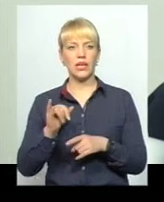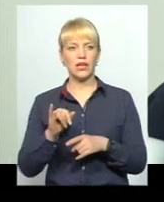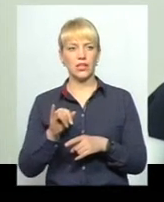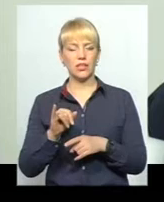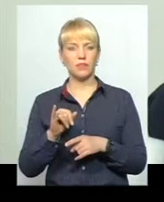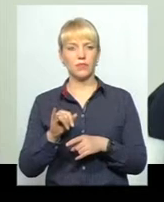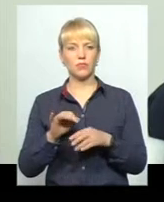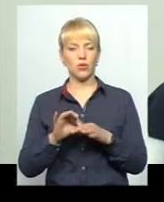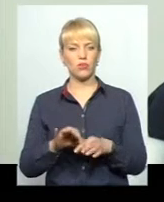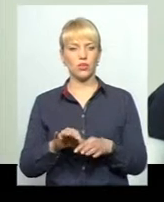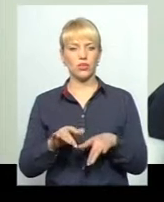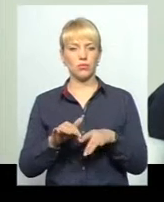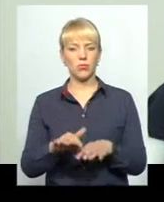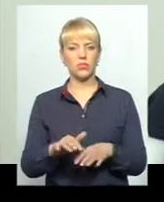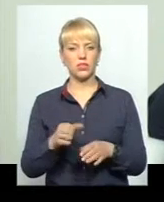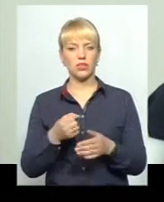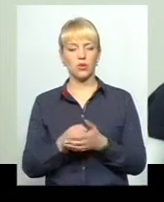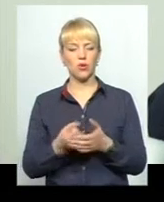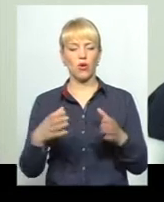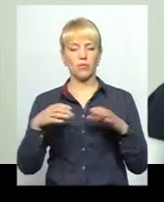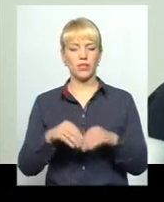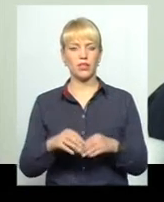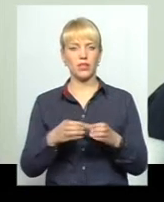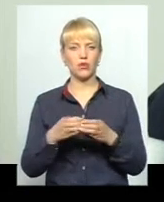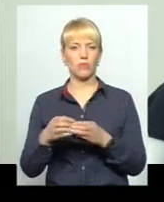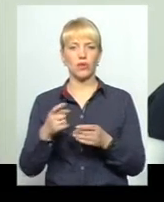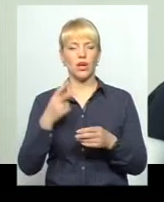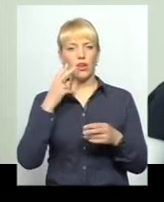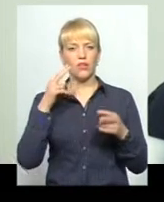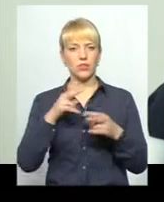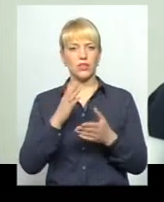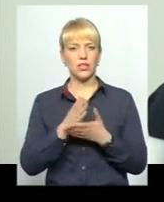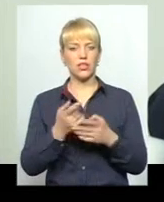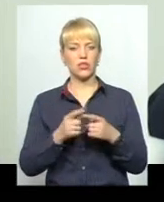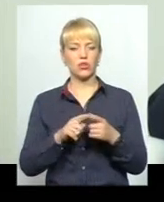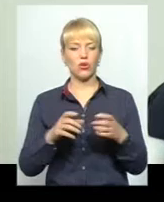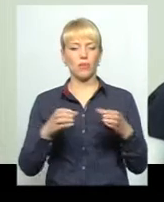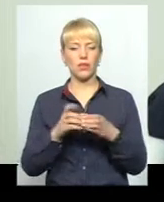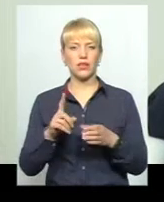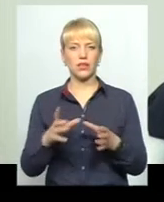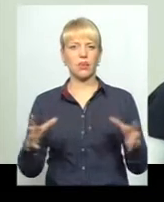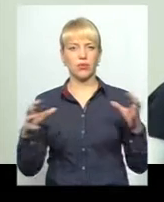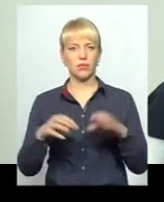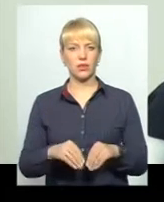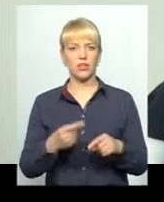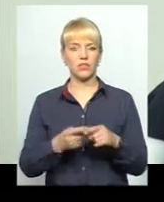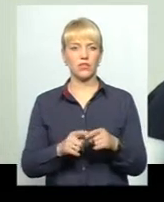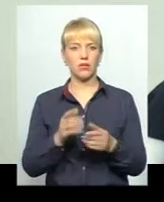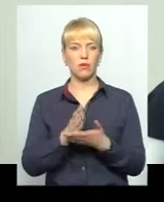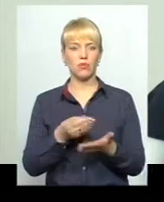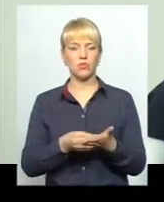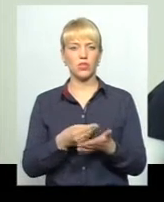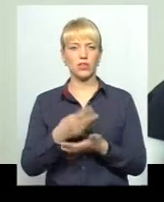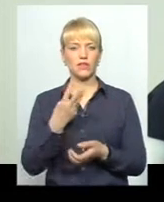проводити процес і до об'єднання громад. І очевидно є те, що ті громади, які об'єднались, вони мають бюджети в 3,